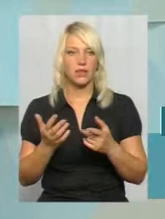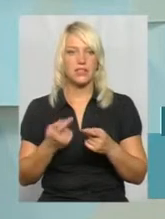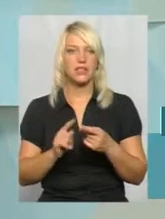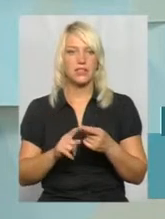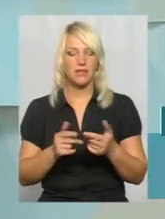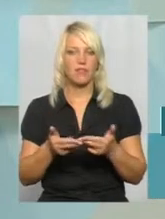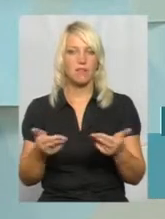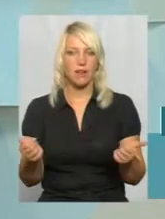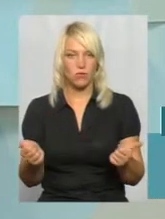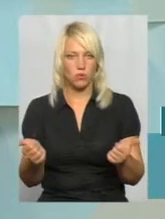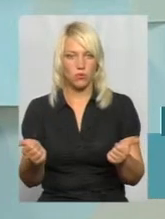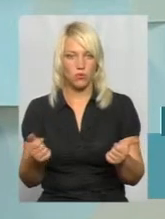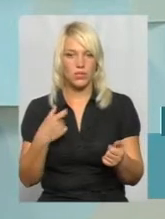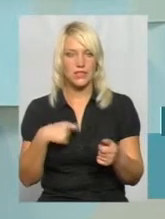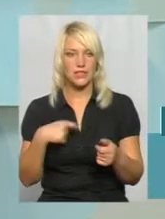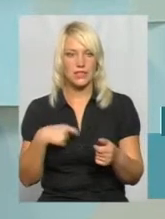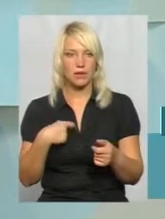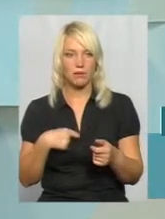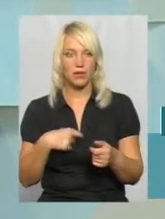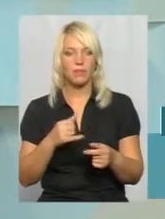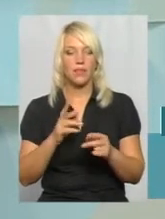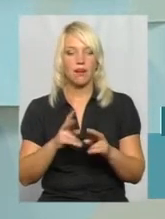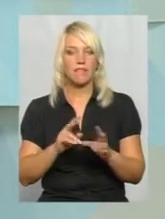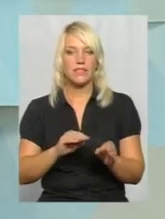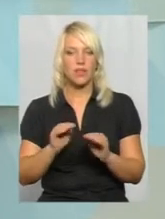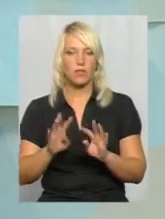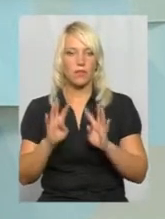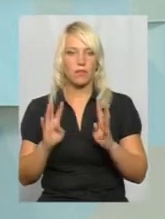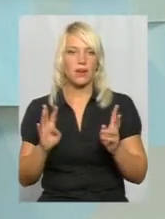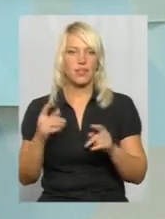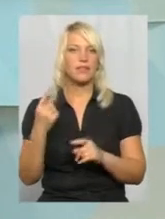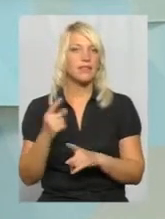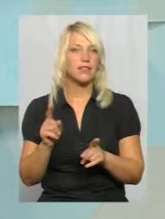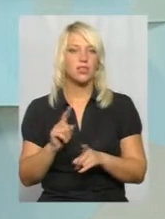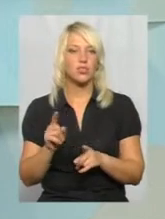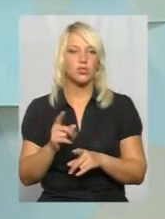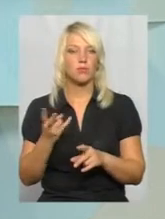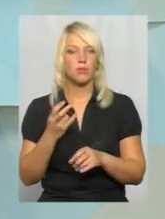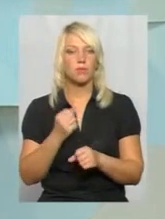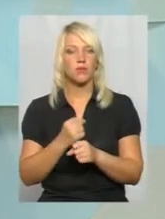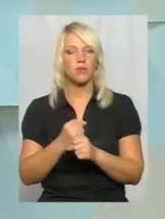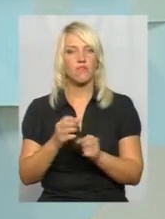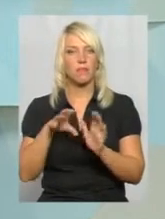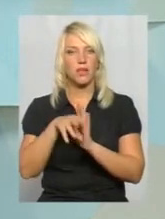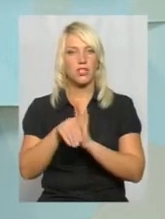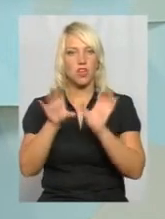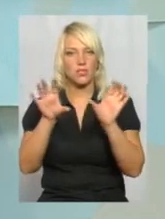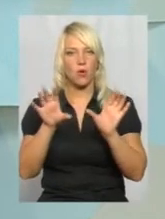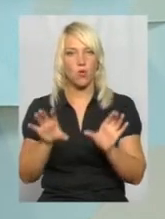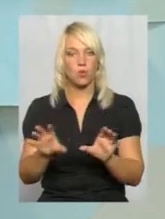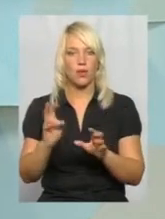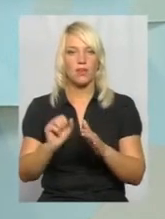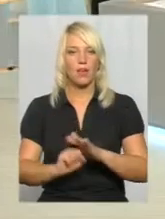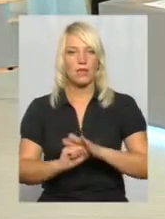виправдовує себе, от, встановлення паркану. Єдине, що ми маємо діяти в межах закону і на